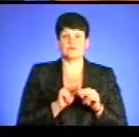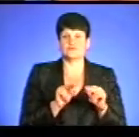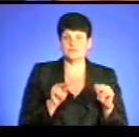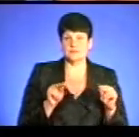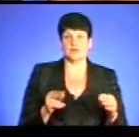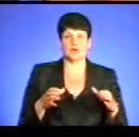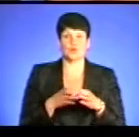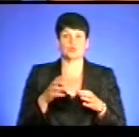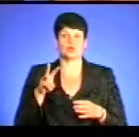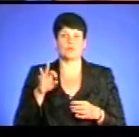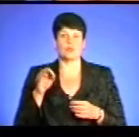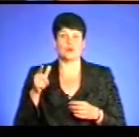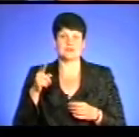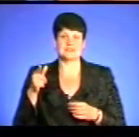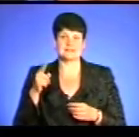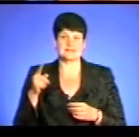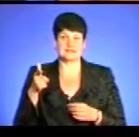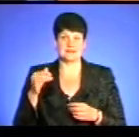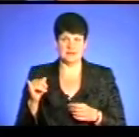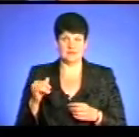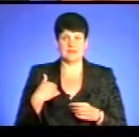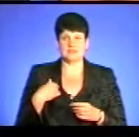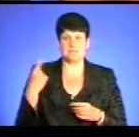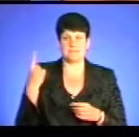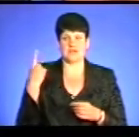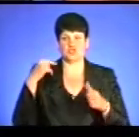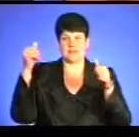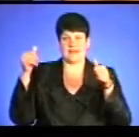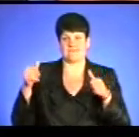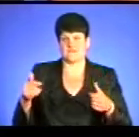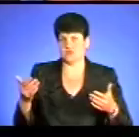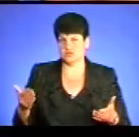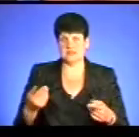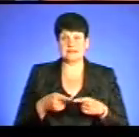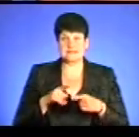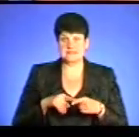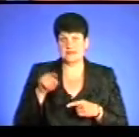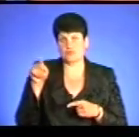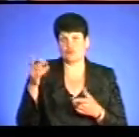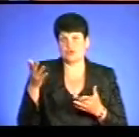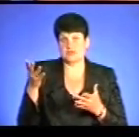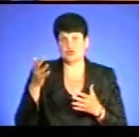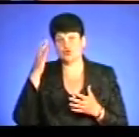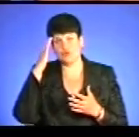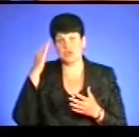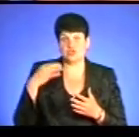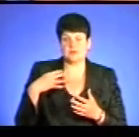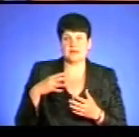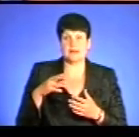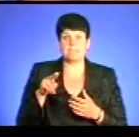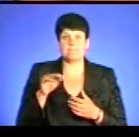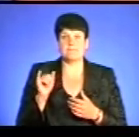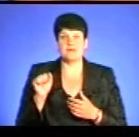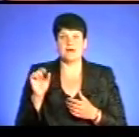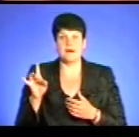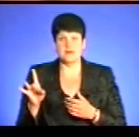всьому Тернополі Потап перший на афішах, тобто це виходить йому вже якийсь чи чорний, чи білий піар, йому не важливо,